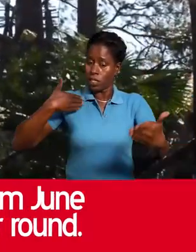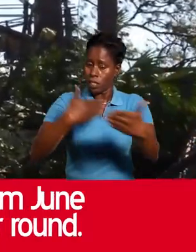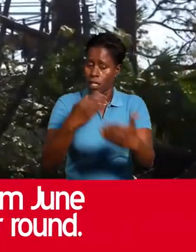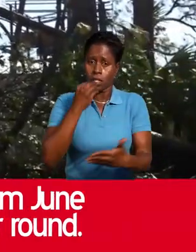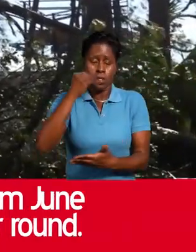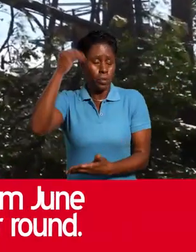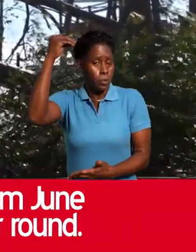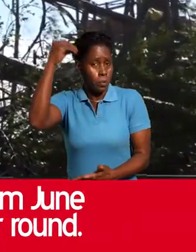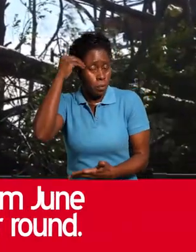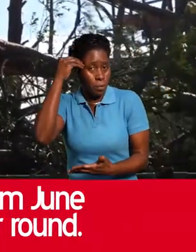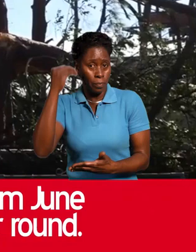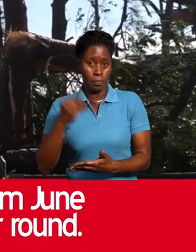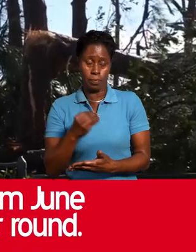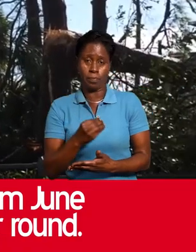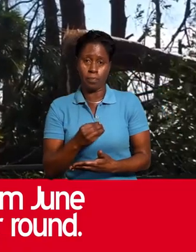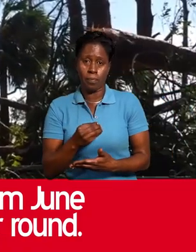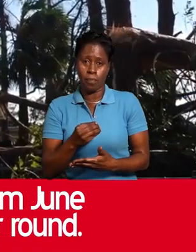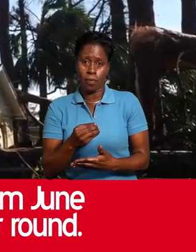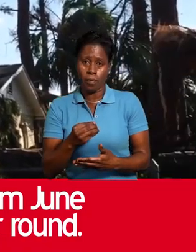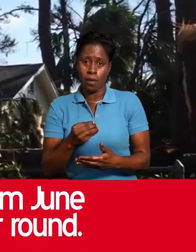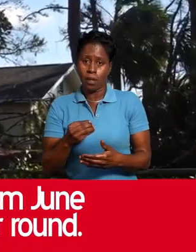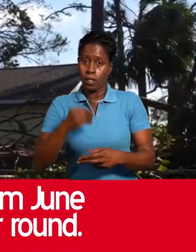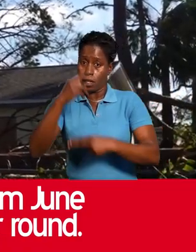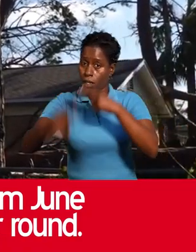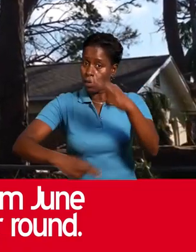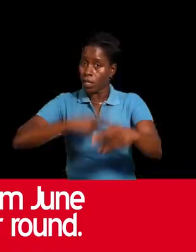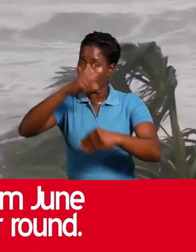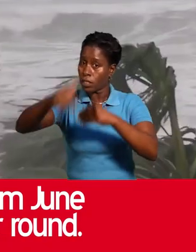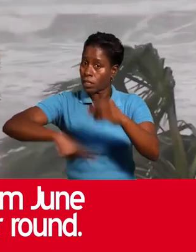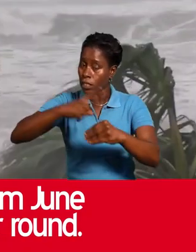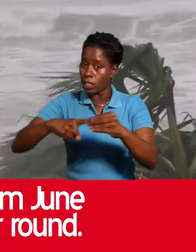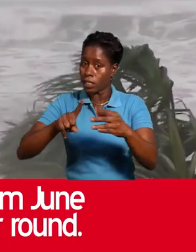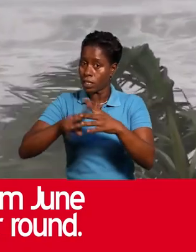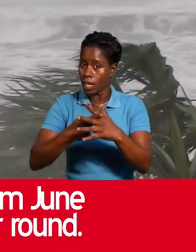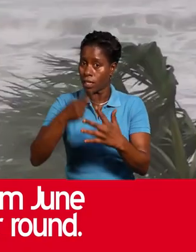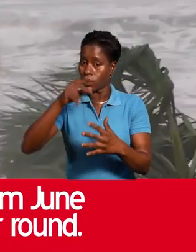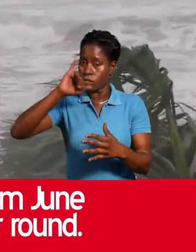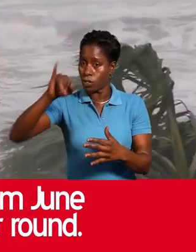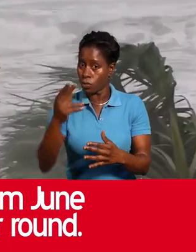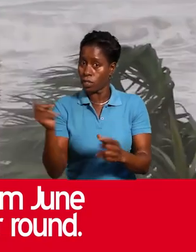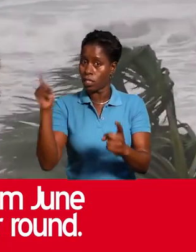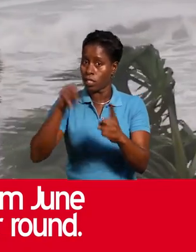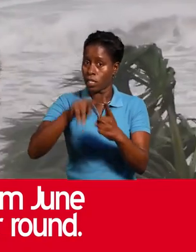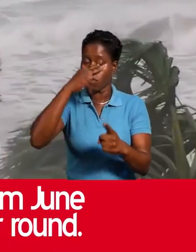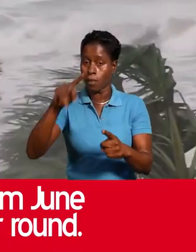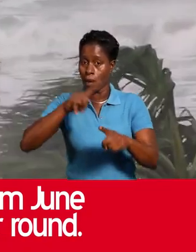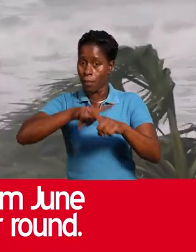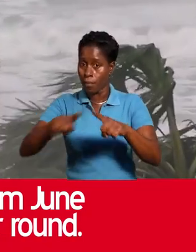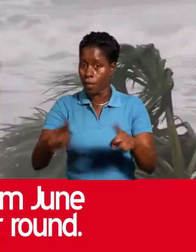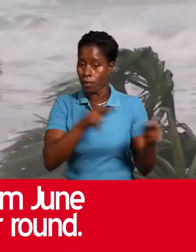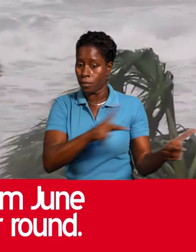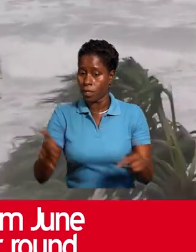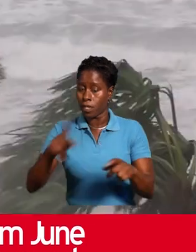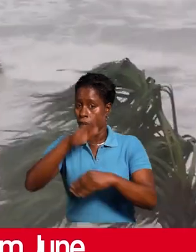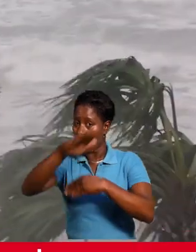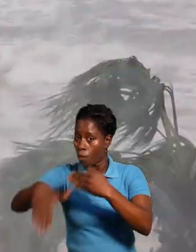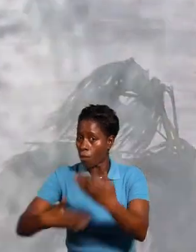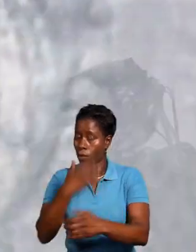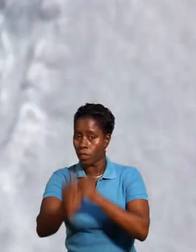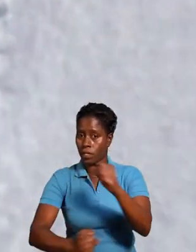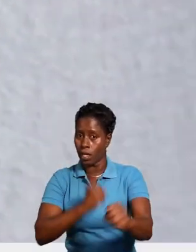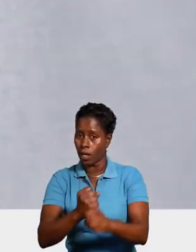wwa di pou we kayy w. Sezon siklon se jen pou novem. Ne preparasyon se tout lani. Pa we kow.